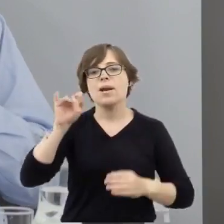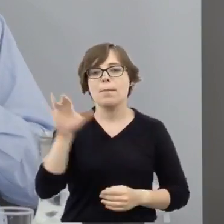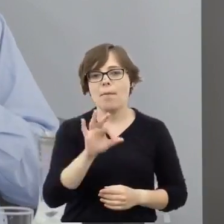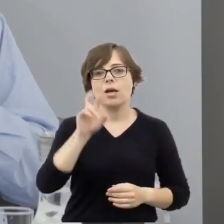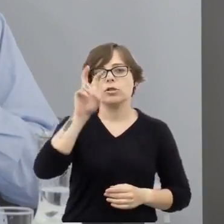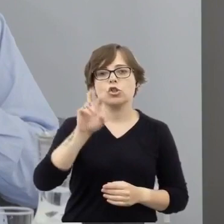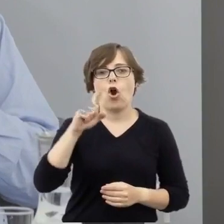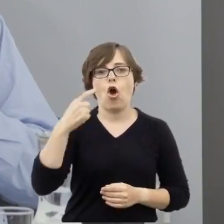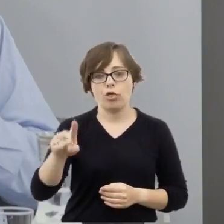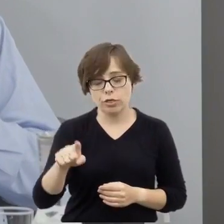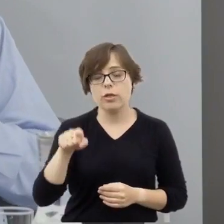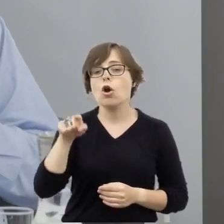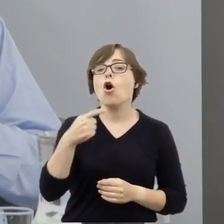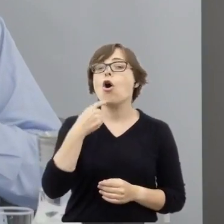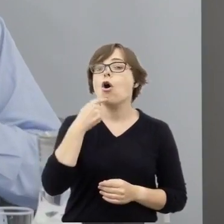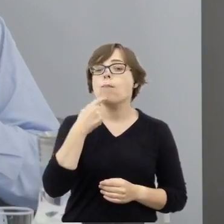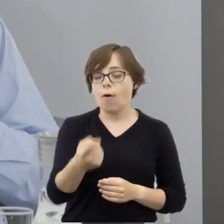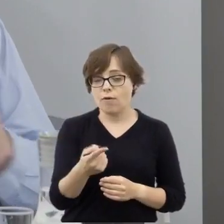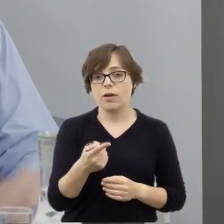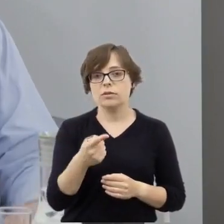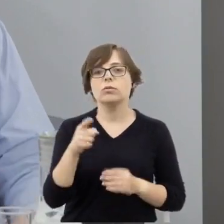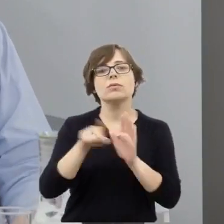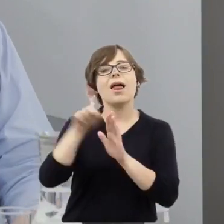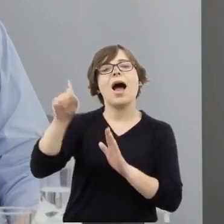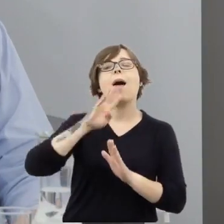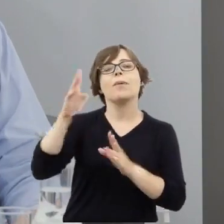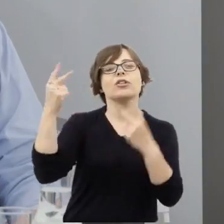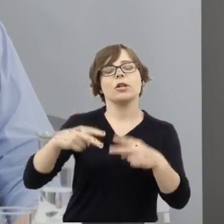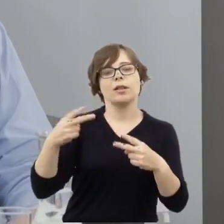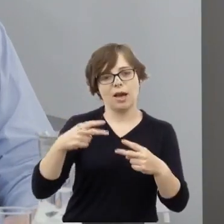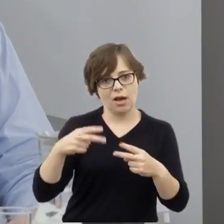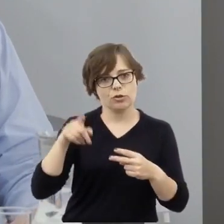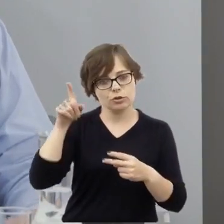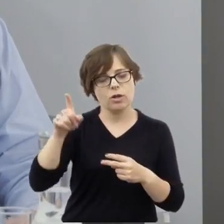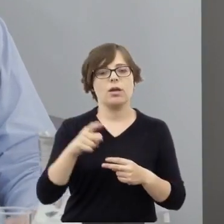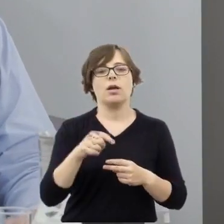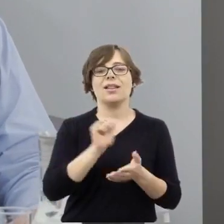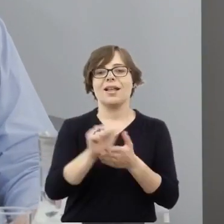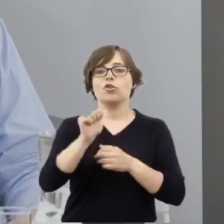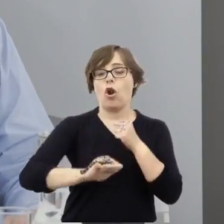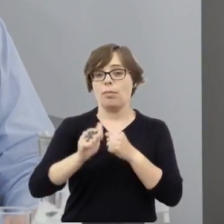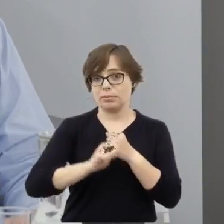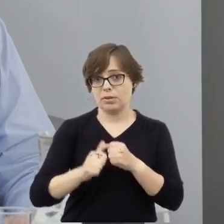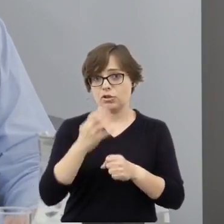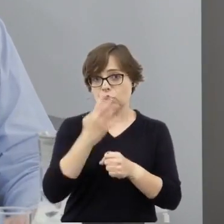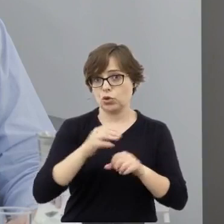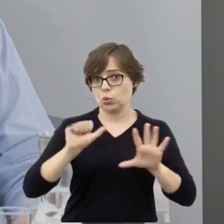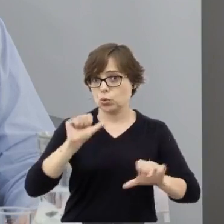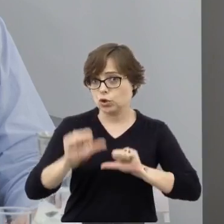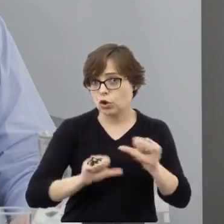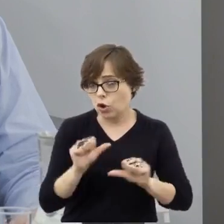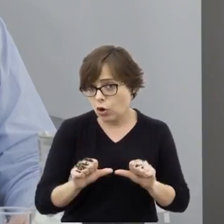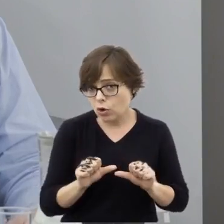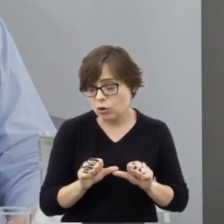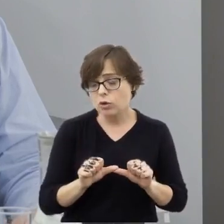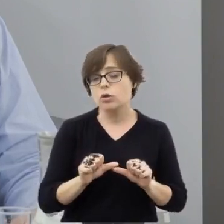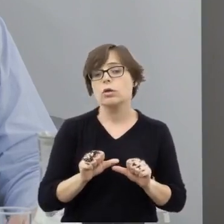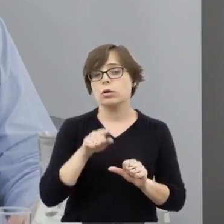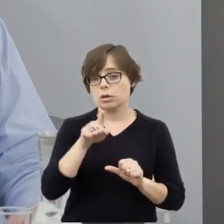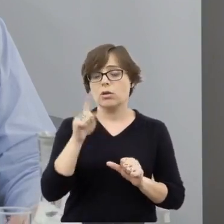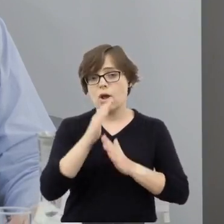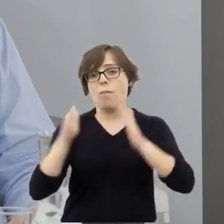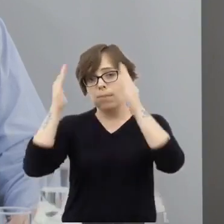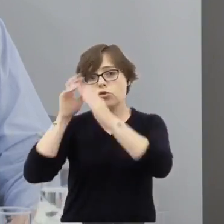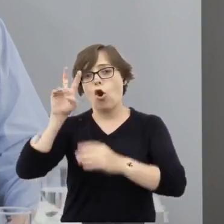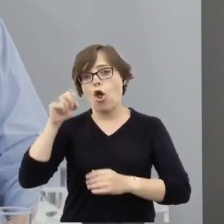oświadczeniu dla dziennikarzy amerykańskich z 11 lipca 1946 roku twierdził on,